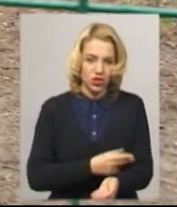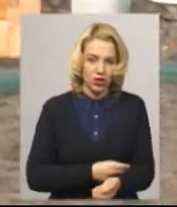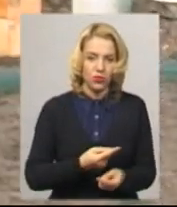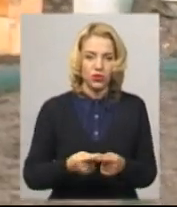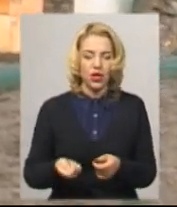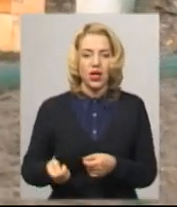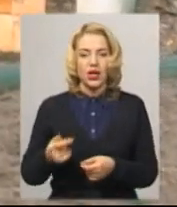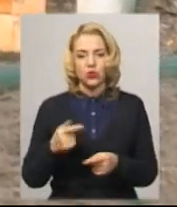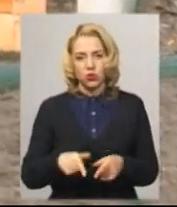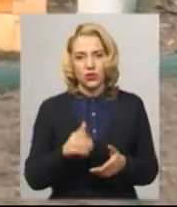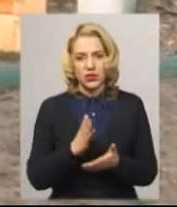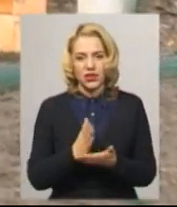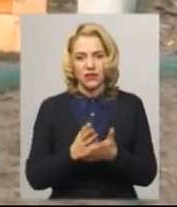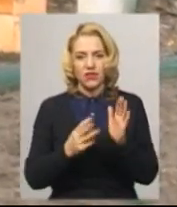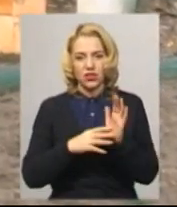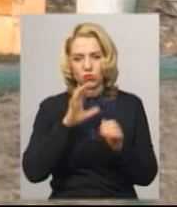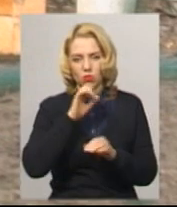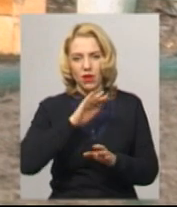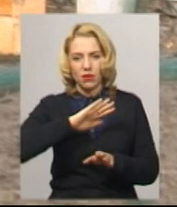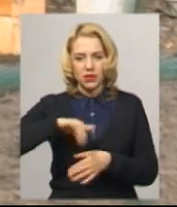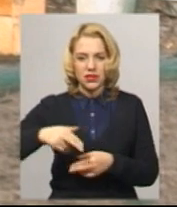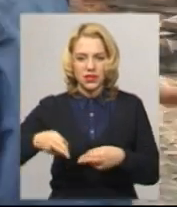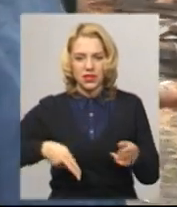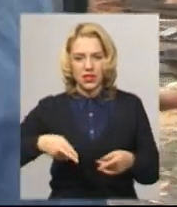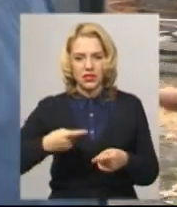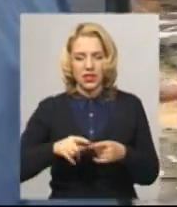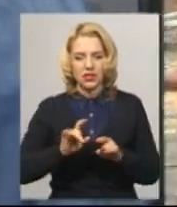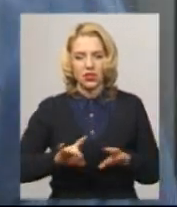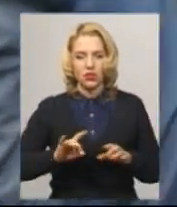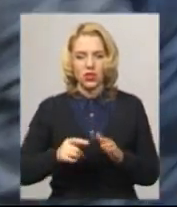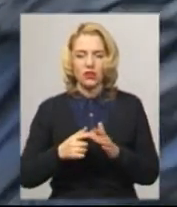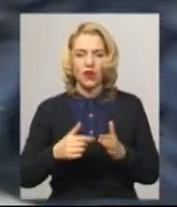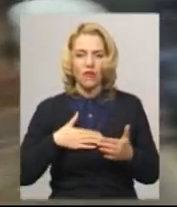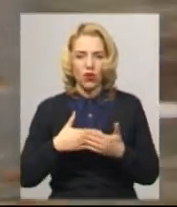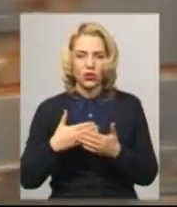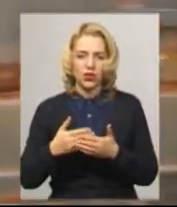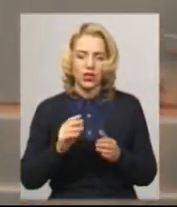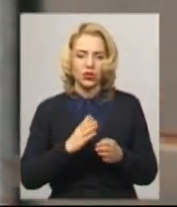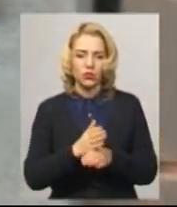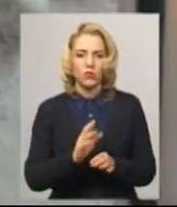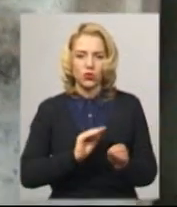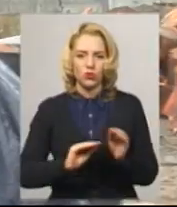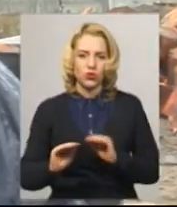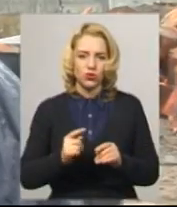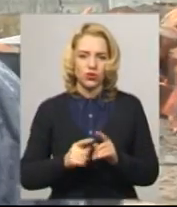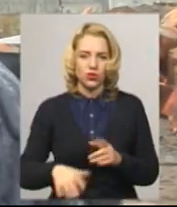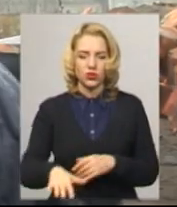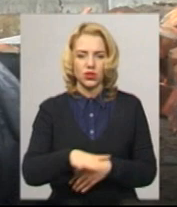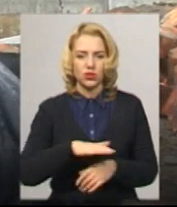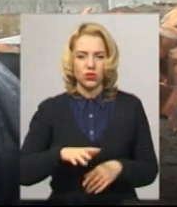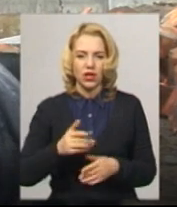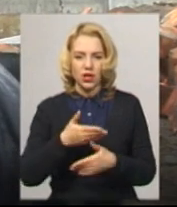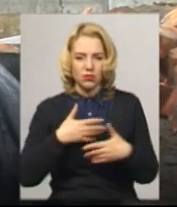8 собак після стерилізації. Додає, волонтери та працівники комунального підприємства «Благоустрій» допомагають облаштовувати територію. Ми